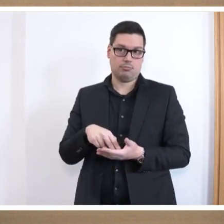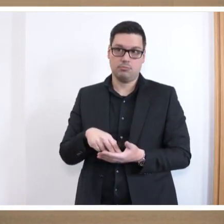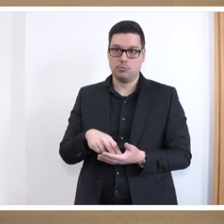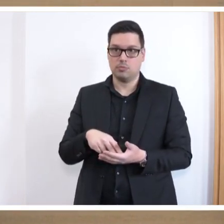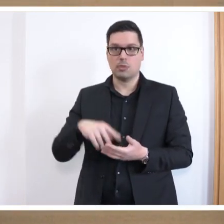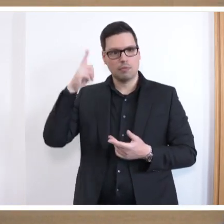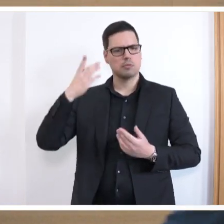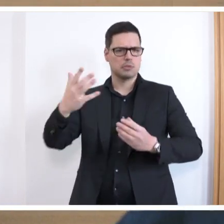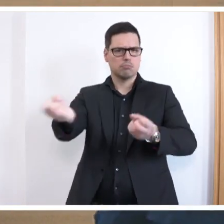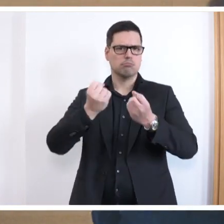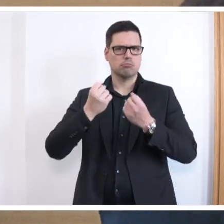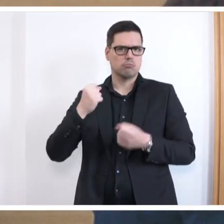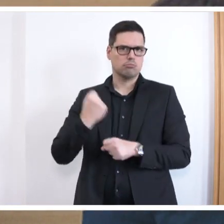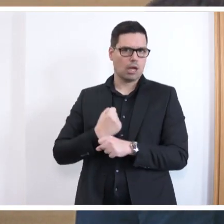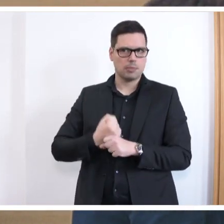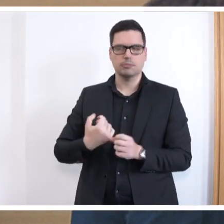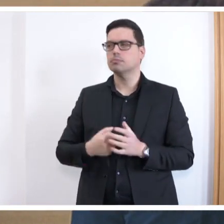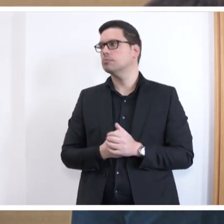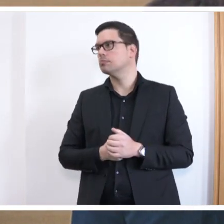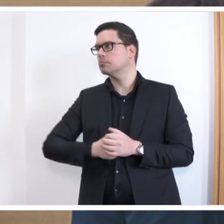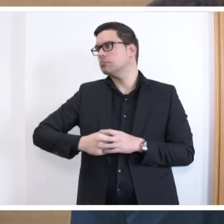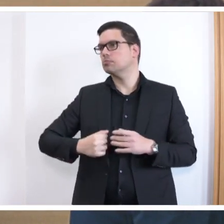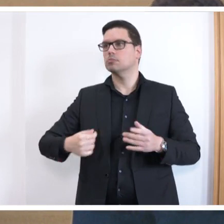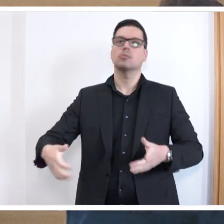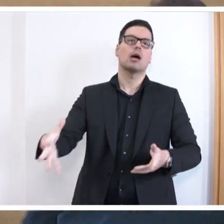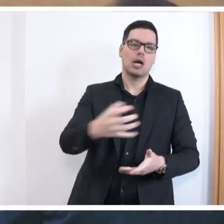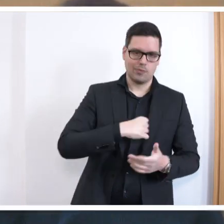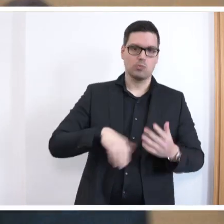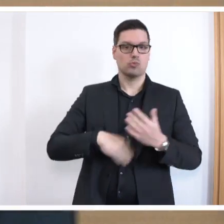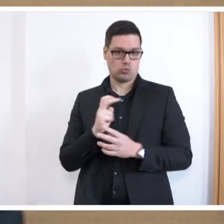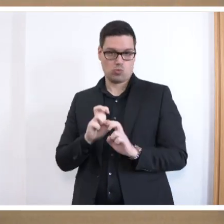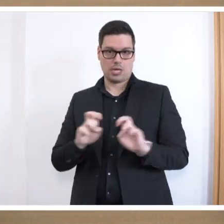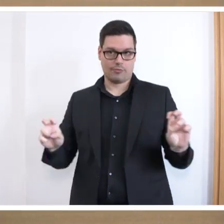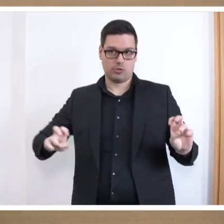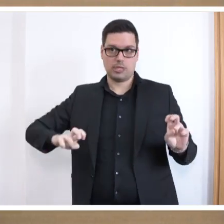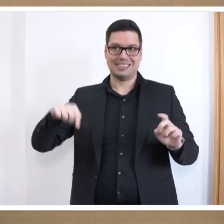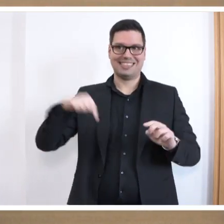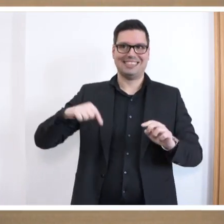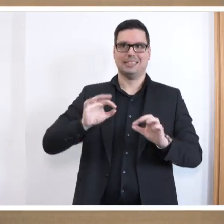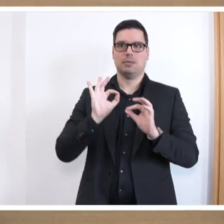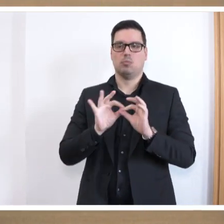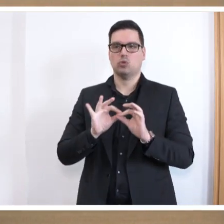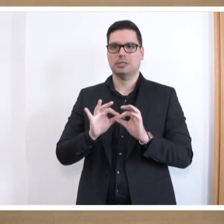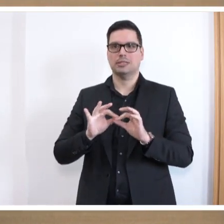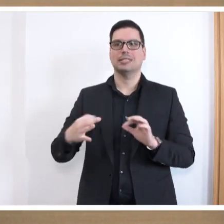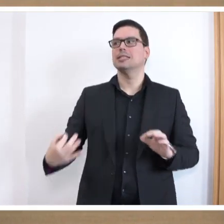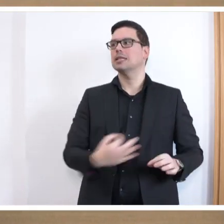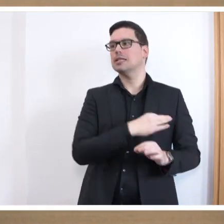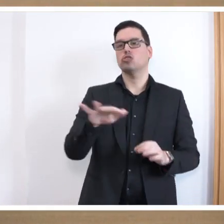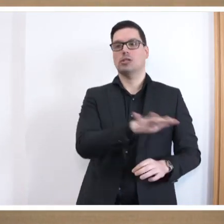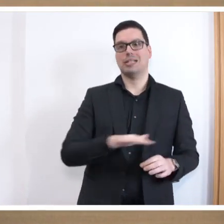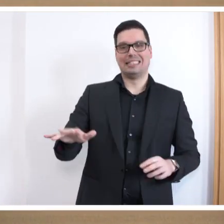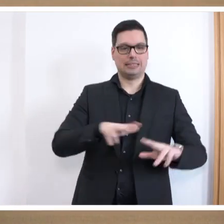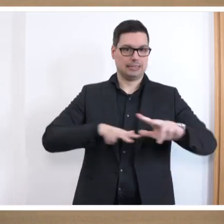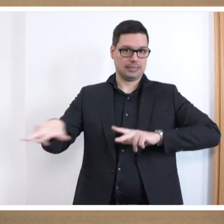genau, was zu tun ist. Aufräumen und neu aufstellen. Und genau an dem Punkt steht die saaländische Landesregierung mit Blick